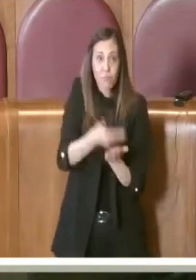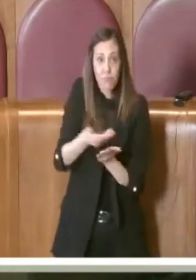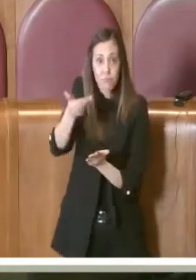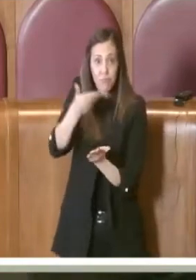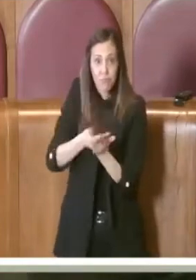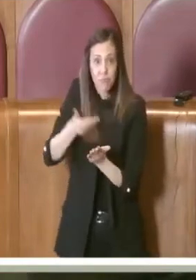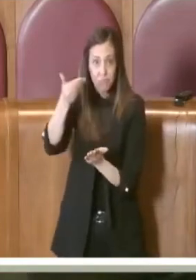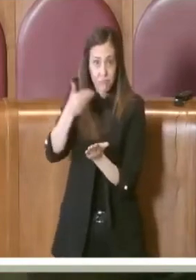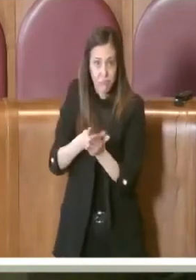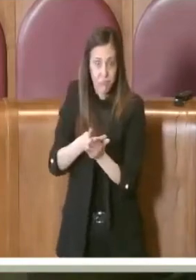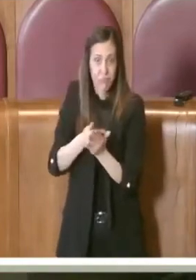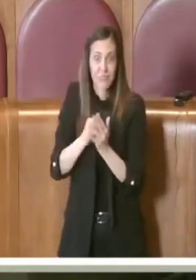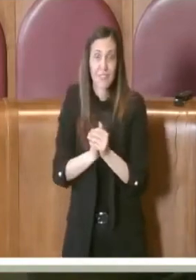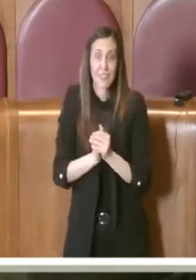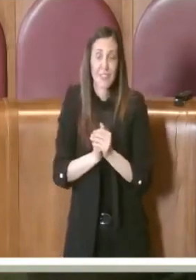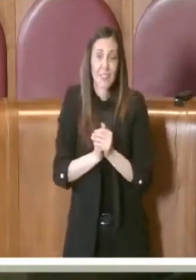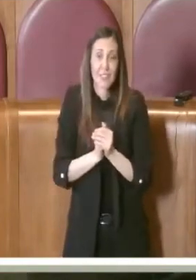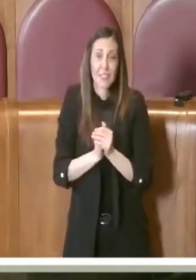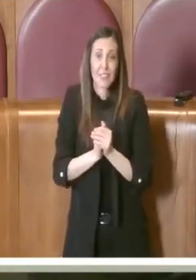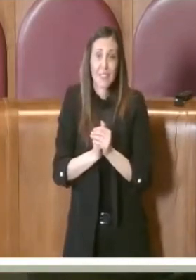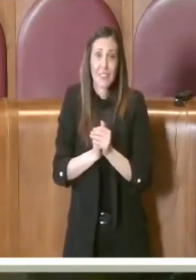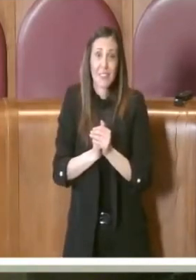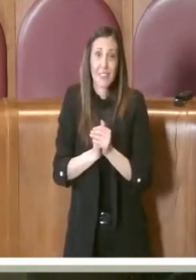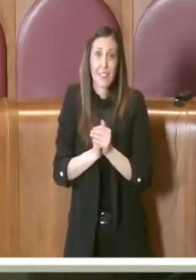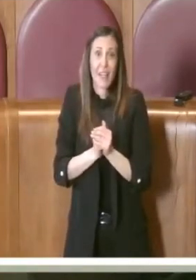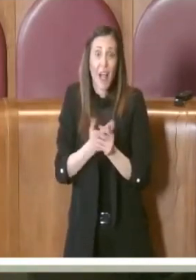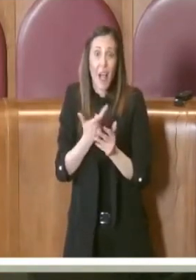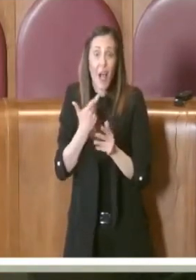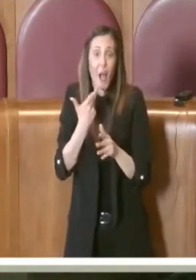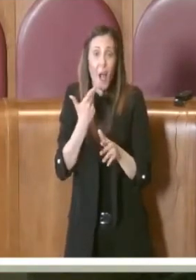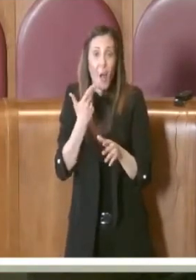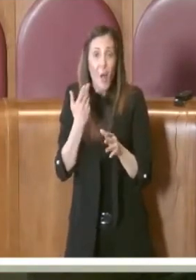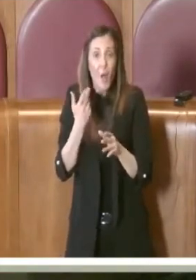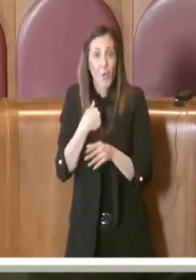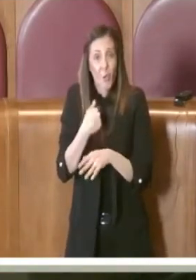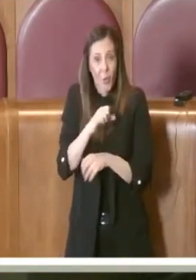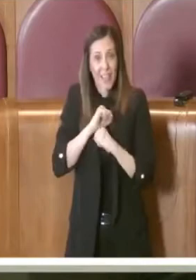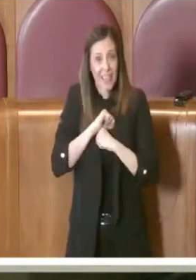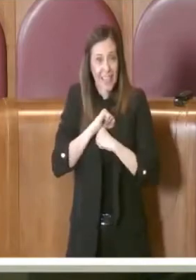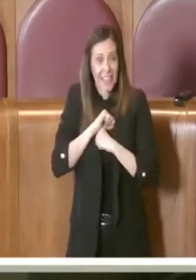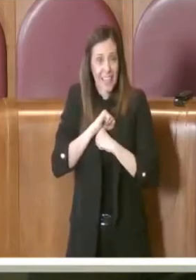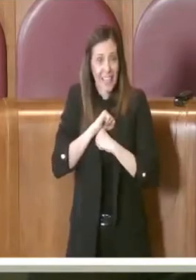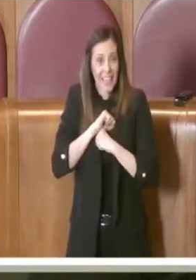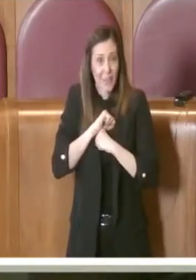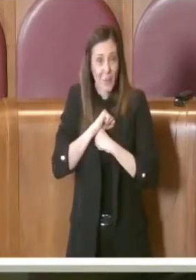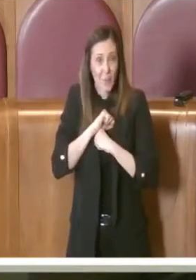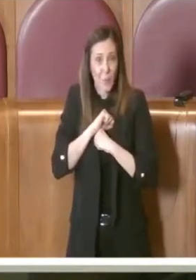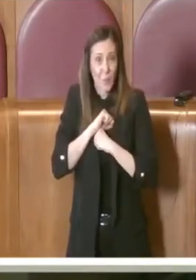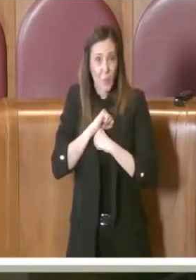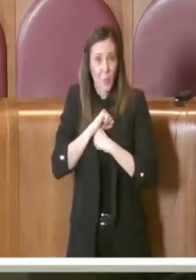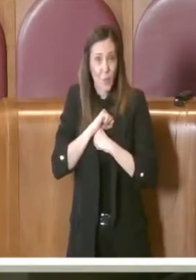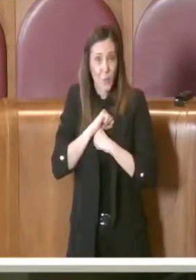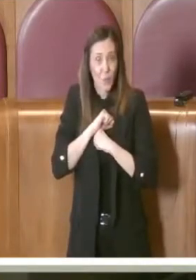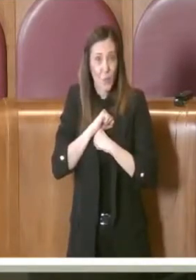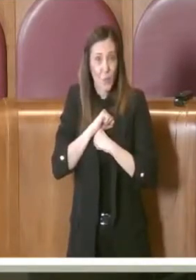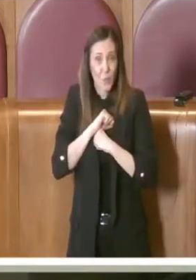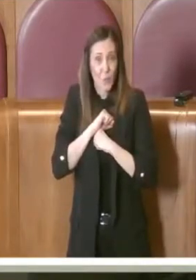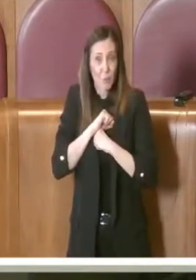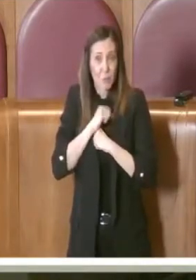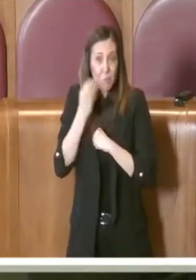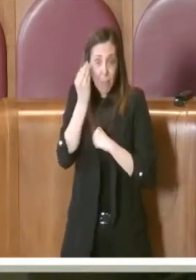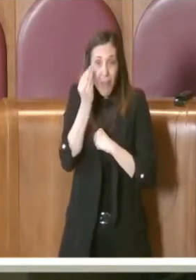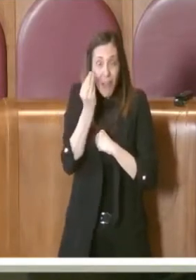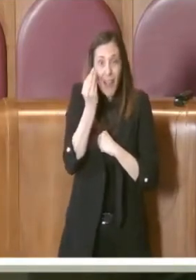vecchia, no? Modalità di produrre le copie, ma io credo che sostanzialmente diciamo tutti le stesse